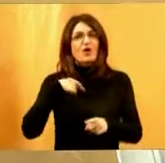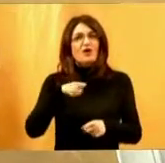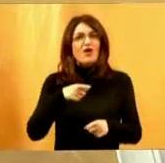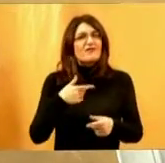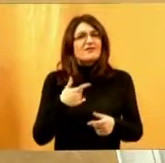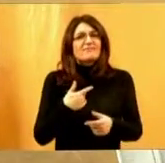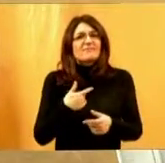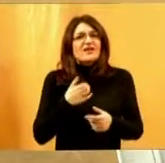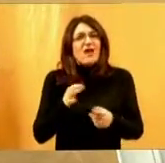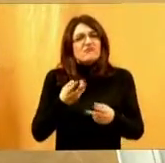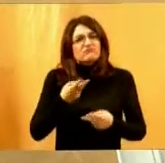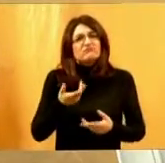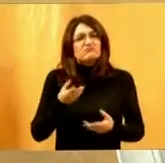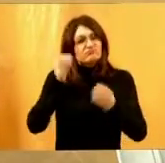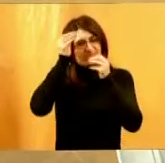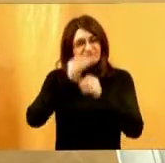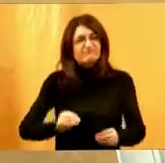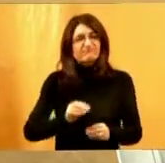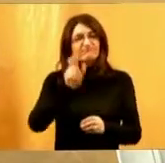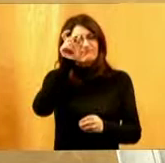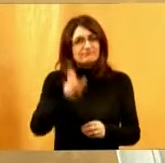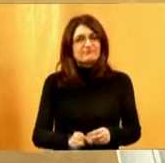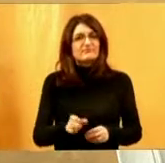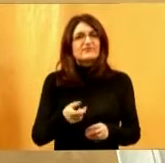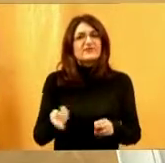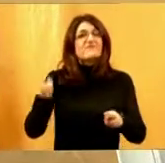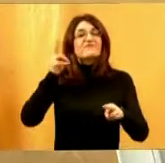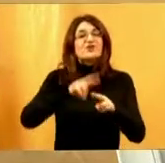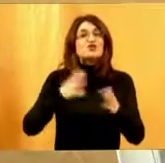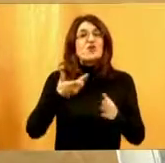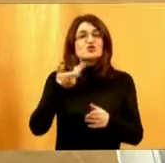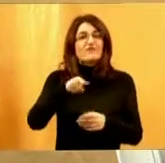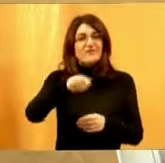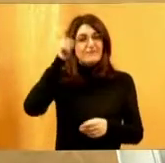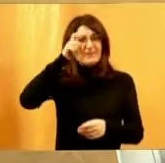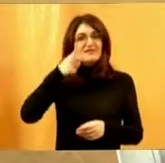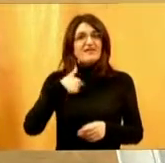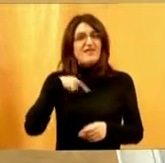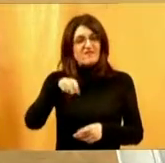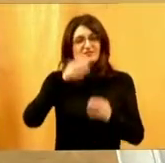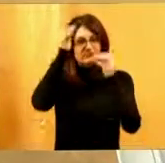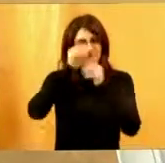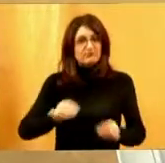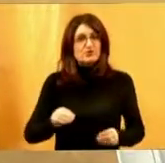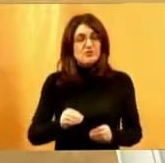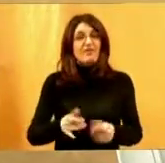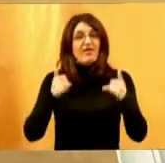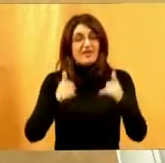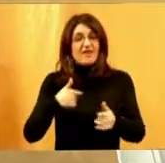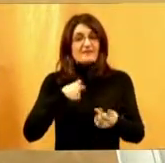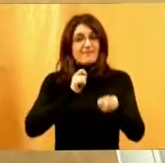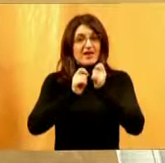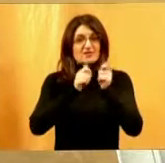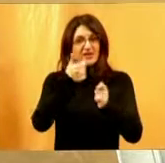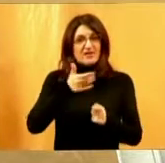Zato vam se ja osobno divim, pa možda vam se divim više nego što vi očekujete da vam se divim, ali evo danas sam razgovarala s jednom